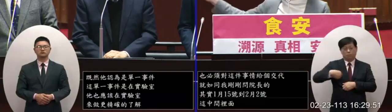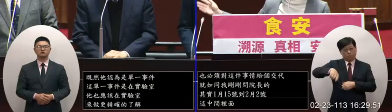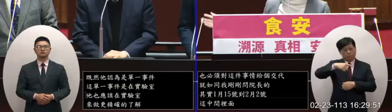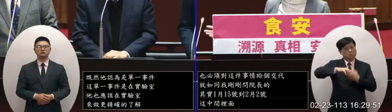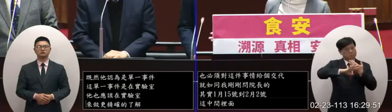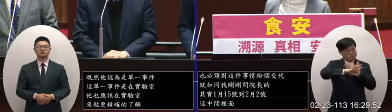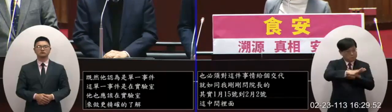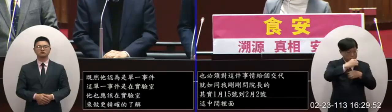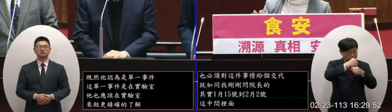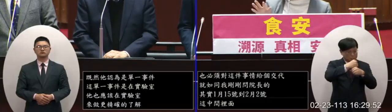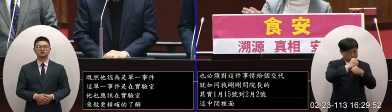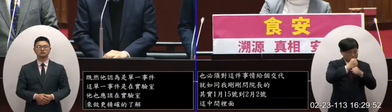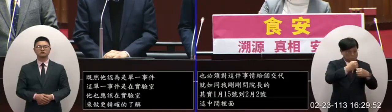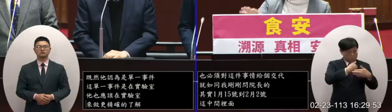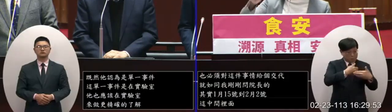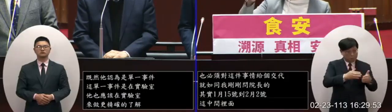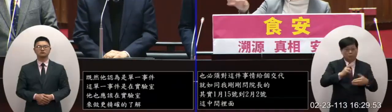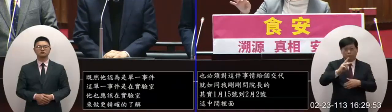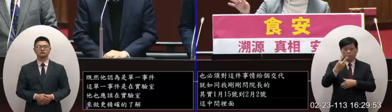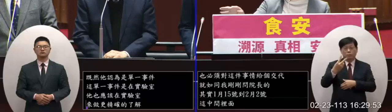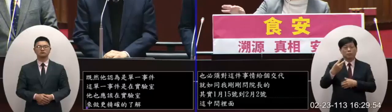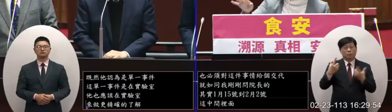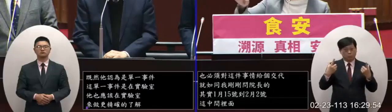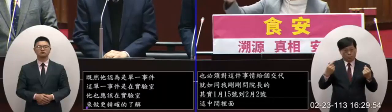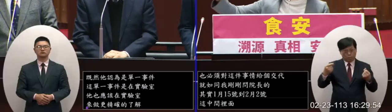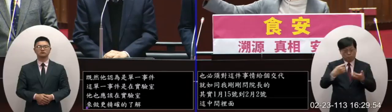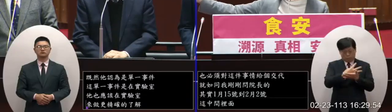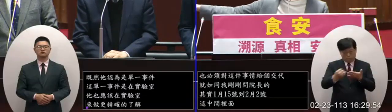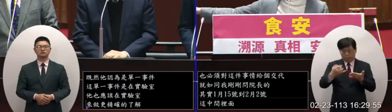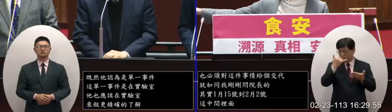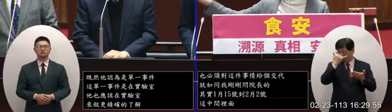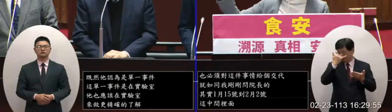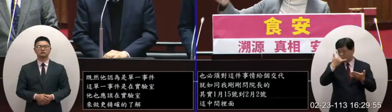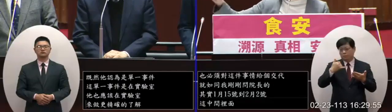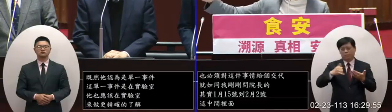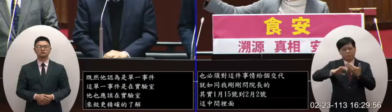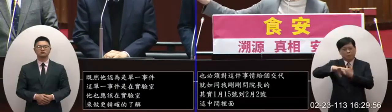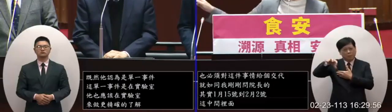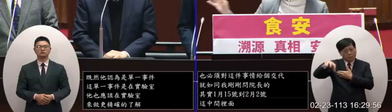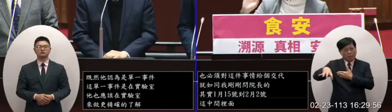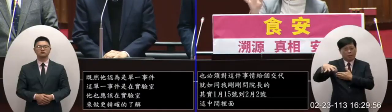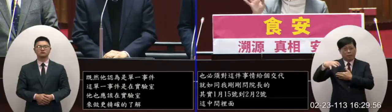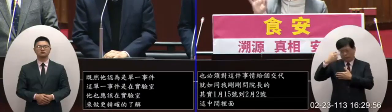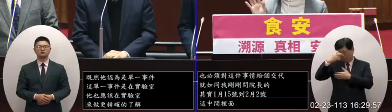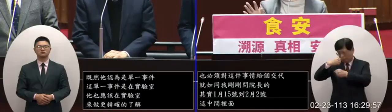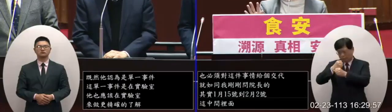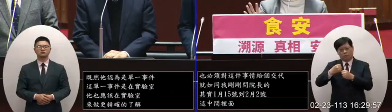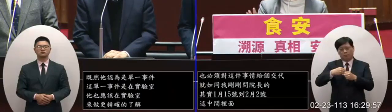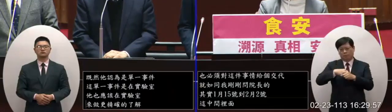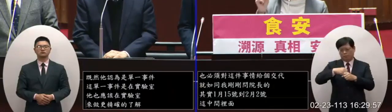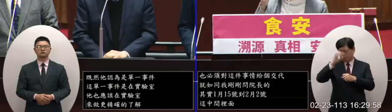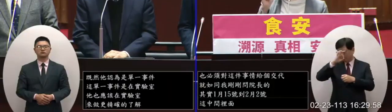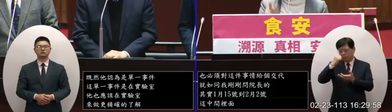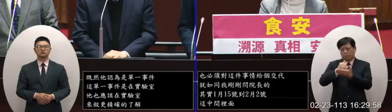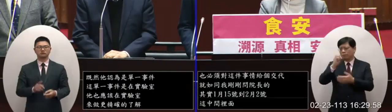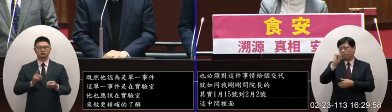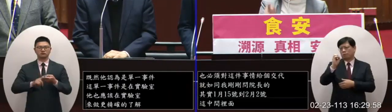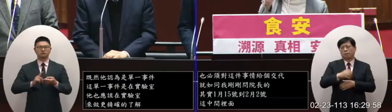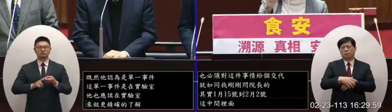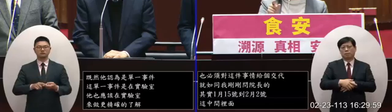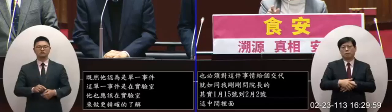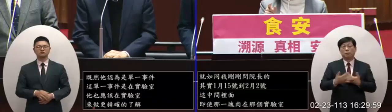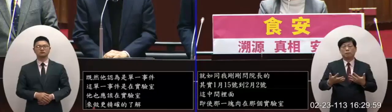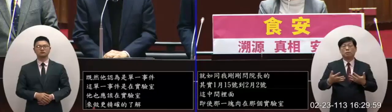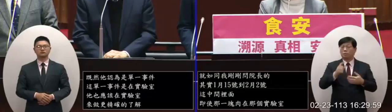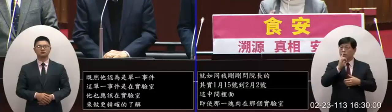其他的實驗室或者是同批的肉品通通在其他縣市也都沒有檢出那所以